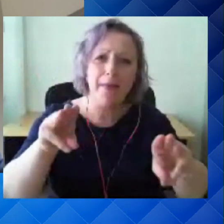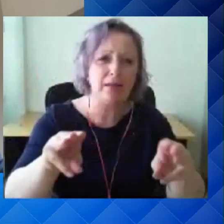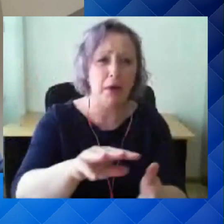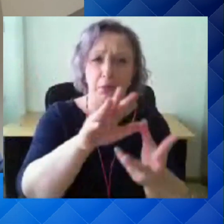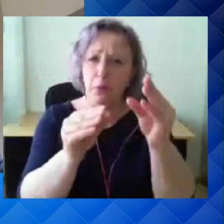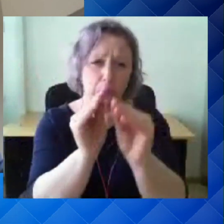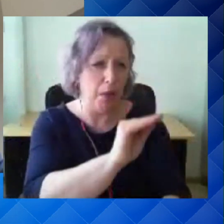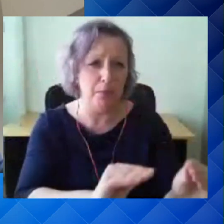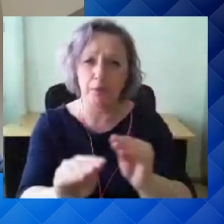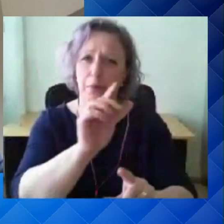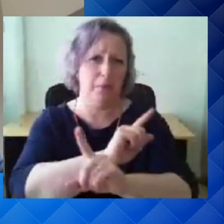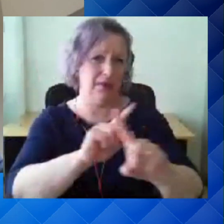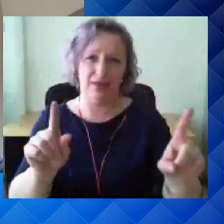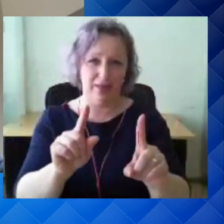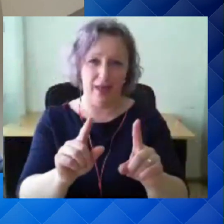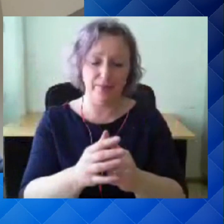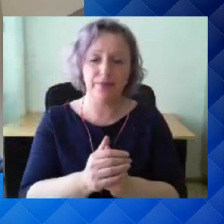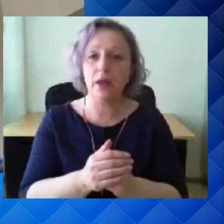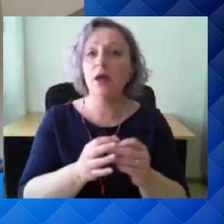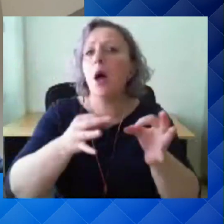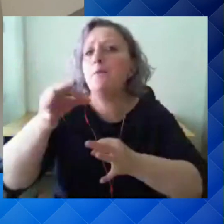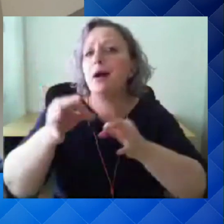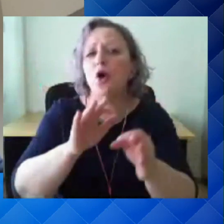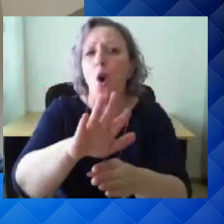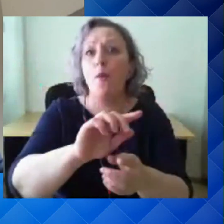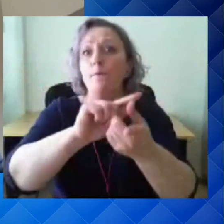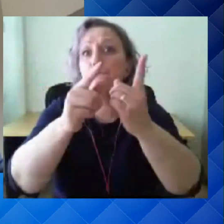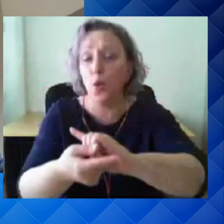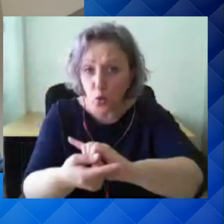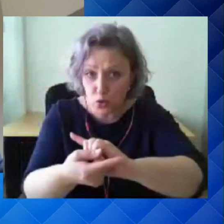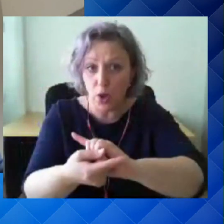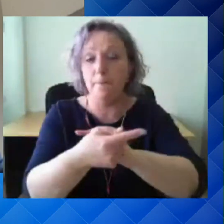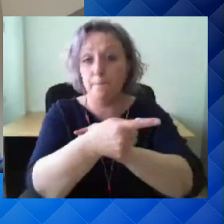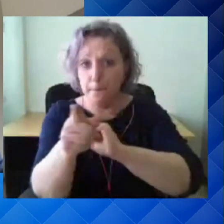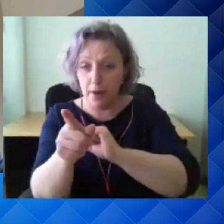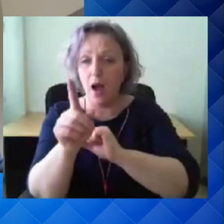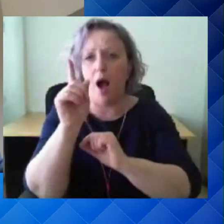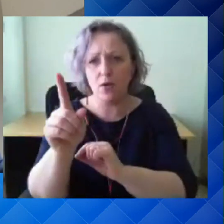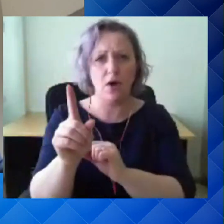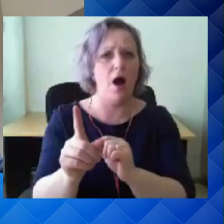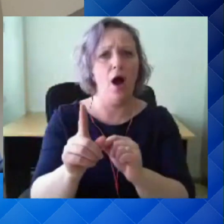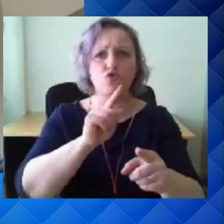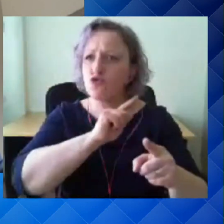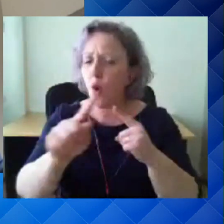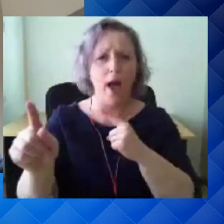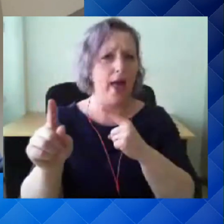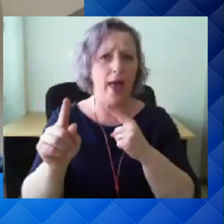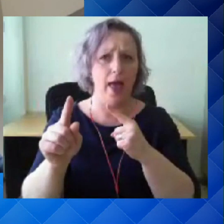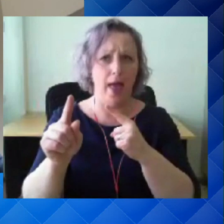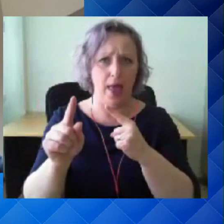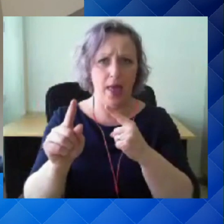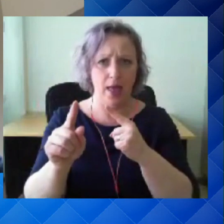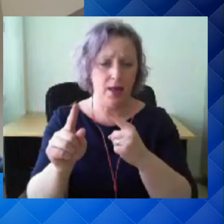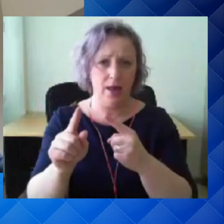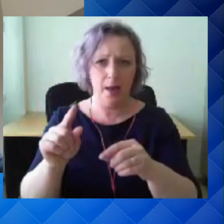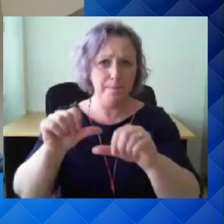mingisugune muutusmõõdikudes ei põhjusta vahetult ja kohe mingisuguse